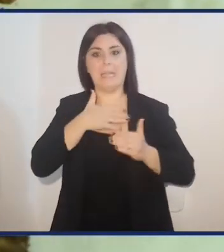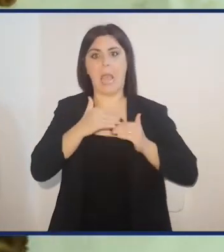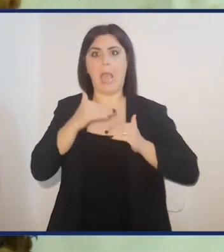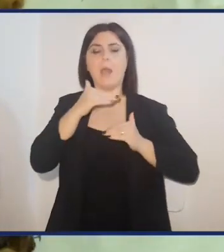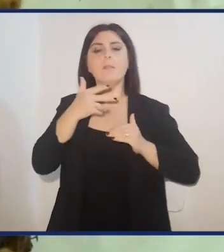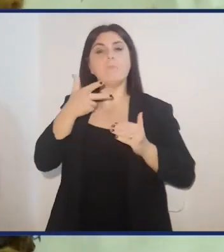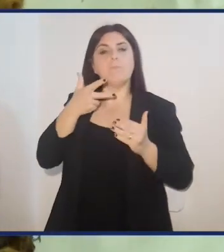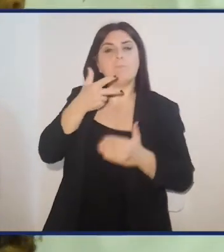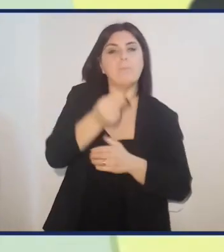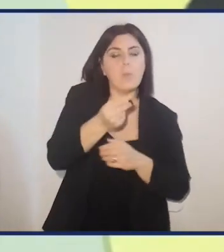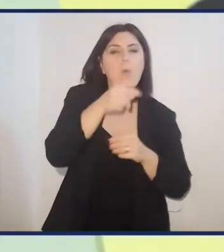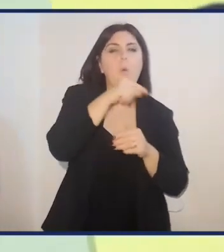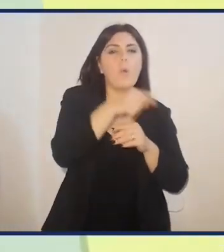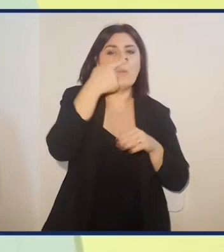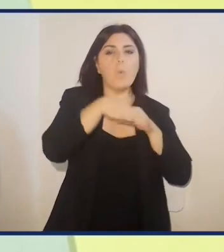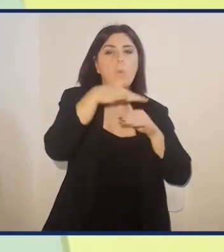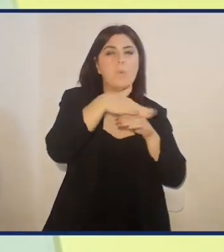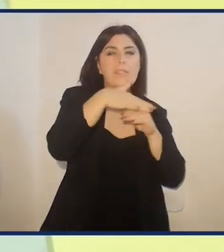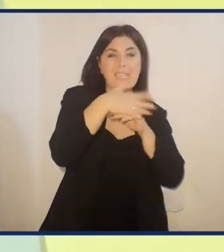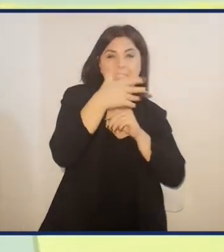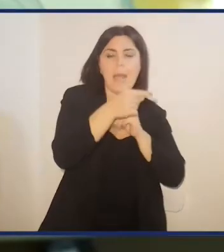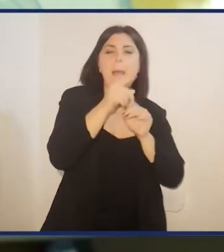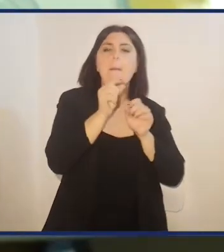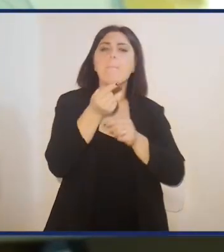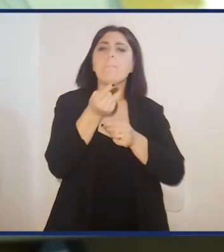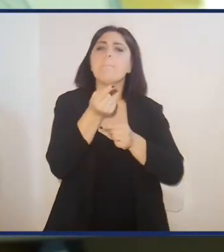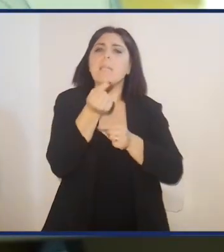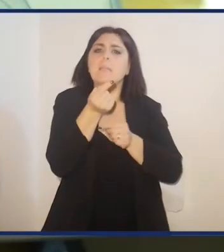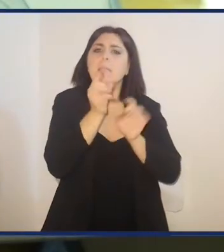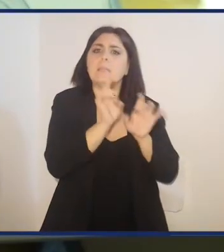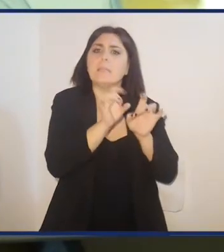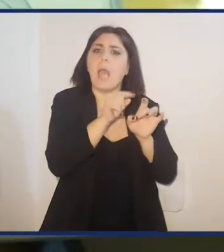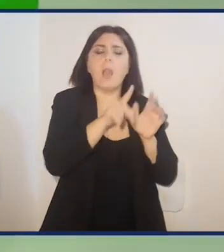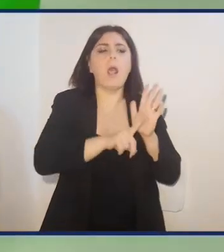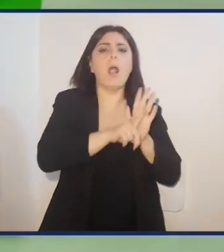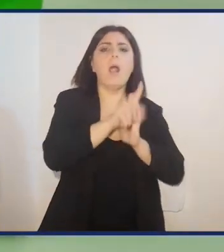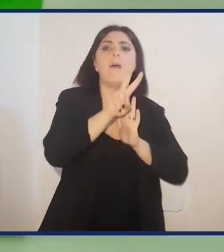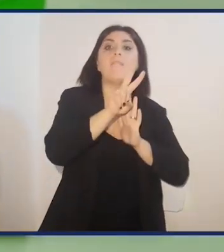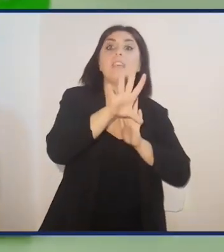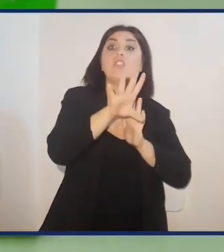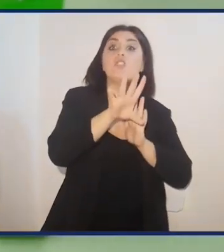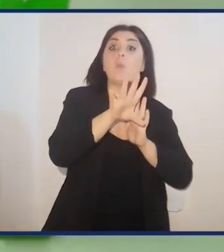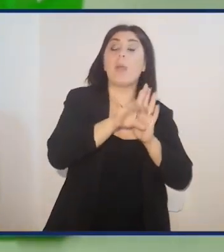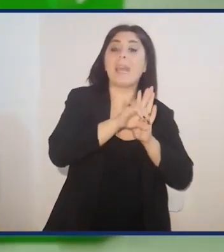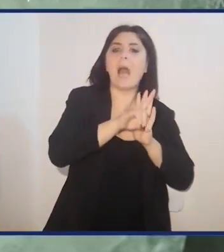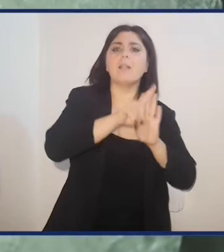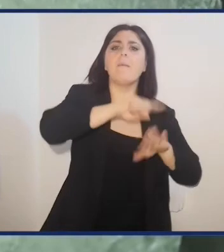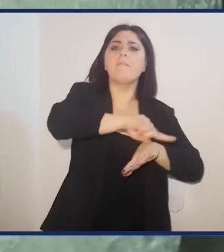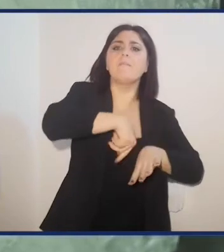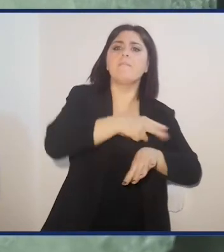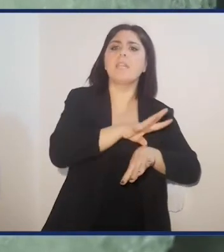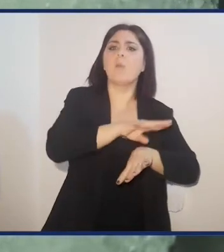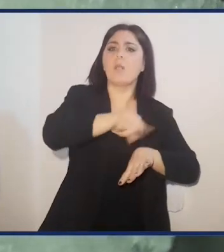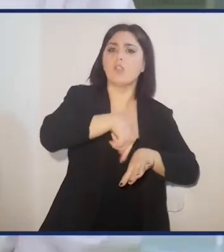quinto stadio di età, vengono infettate utilizzando apposite siringhe con dei batteri e lasciate a 25 gradi per 24